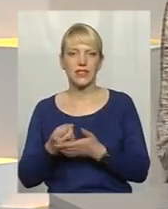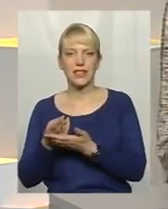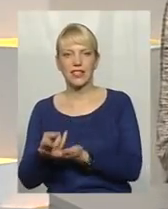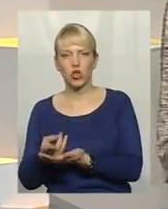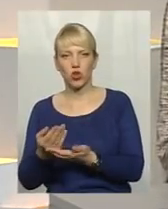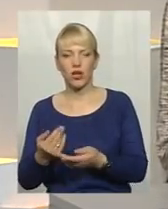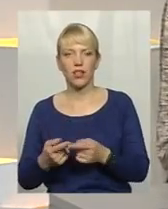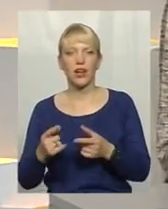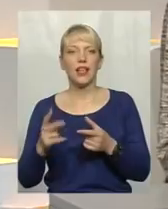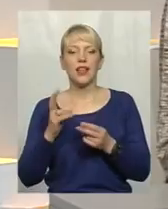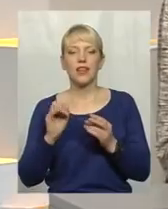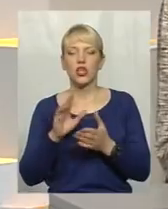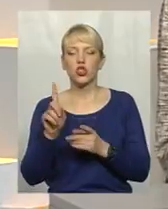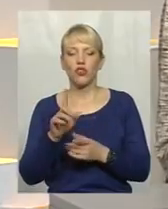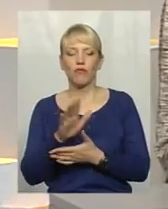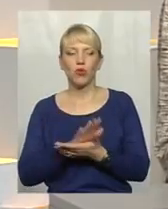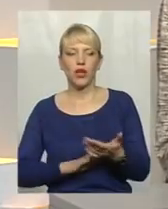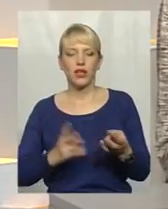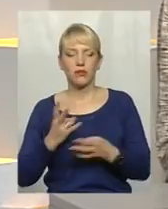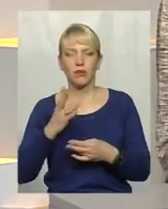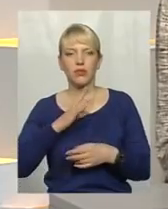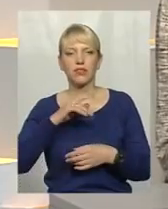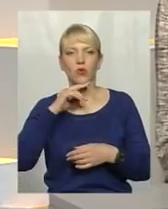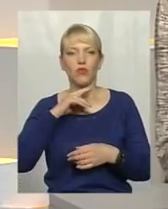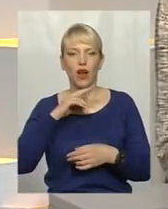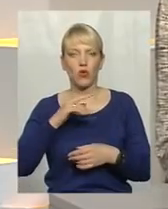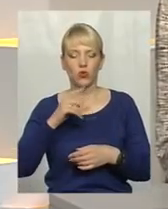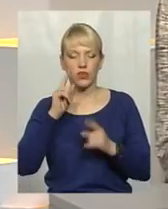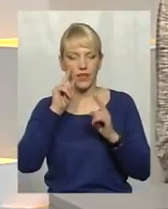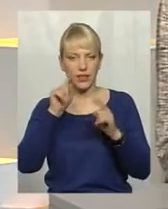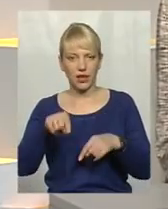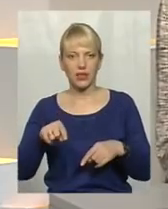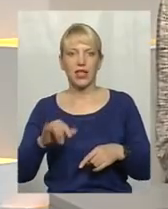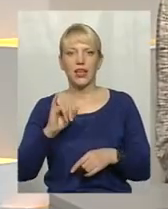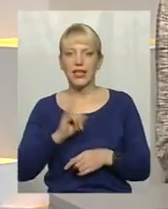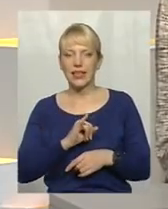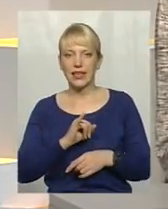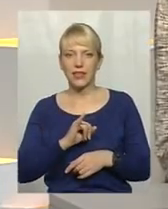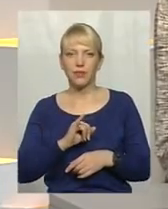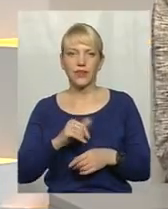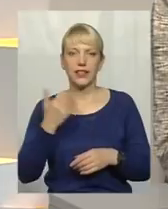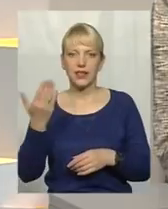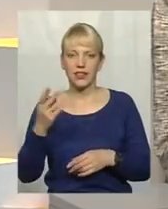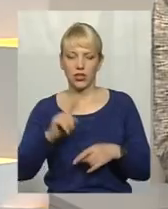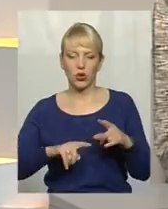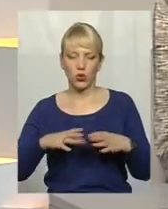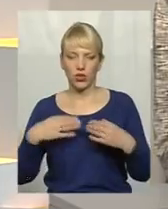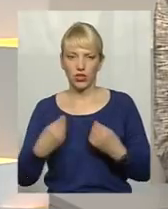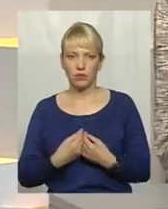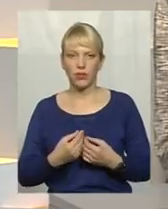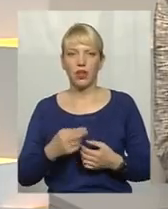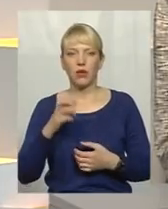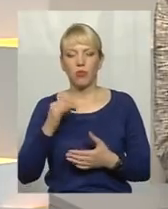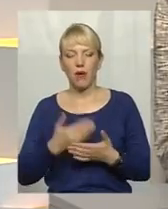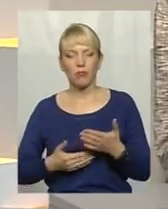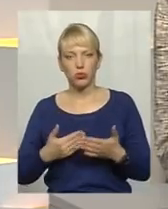на що в подальшому мали би звертати вони увагу і їхні родичі? Адже,